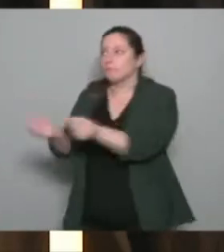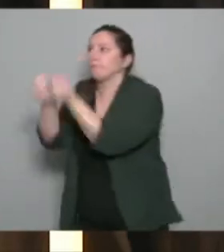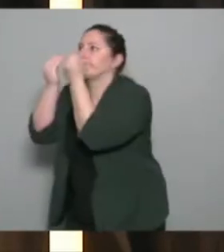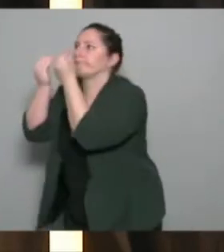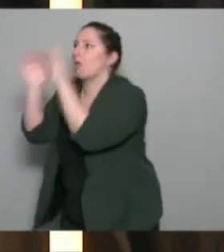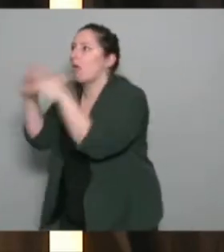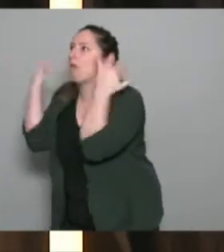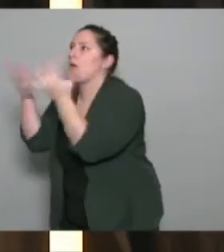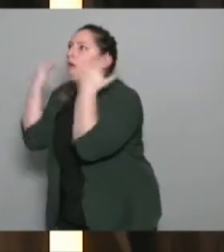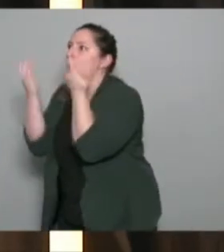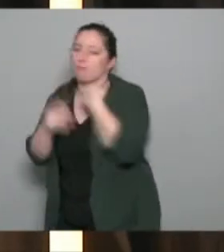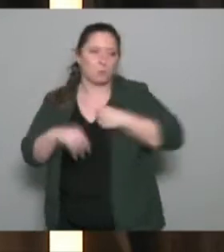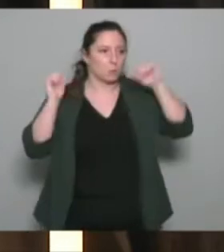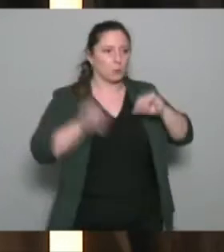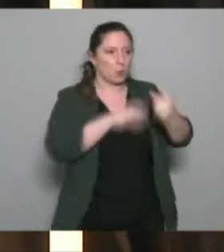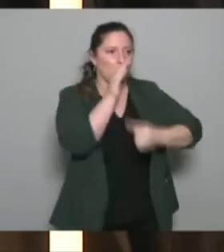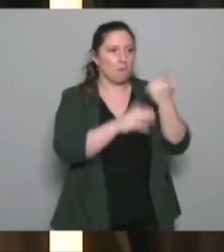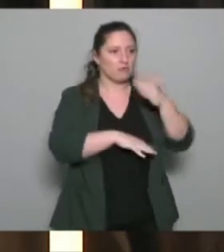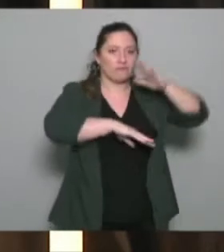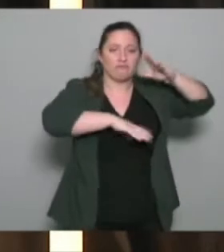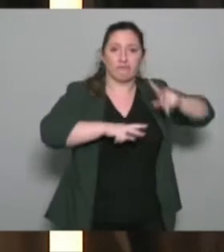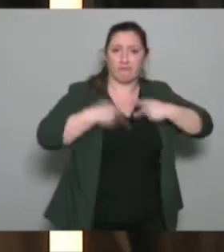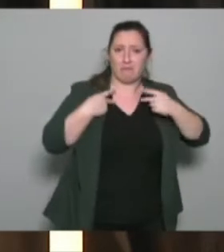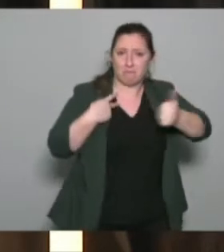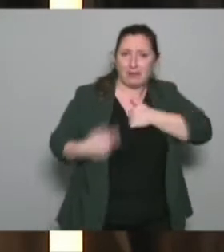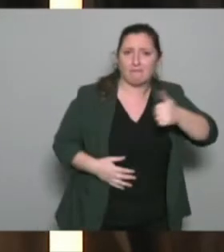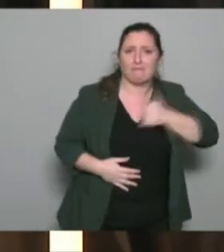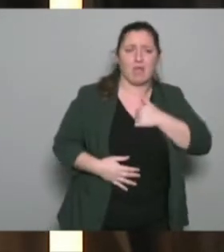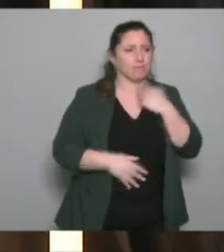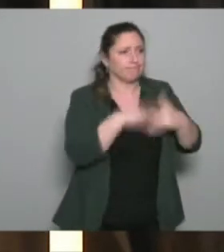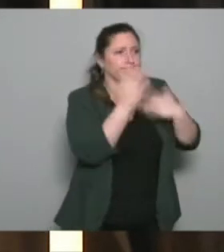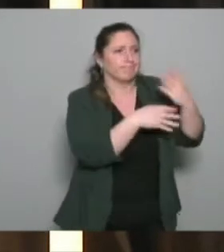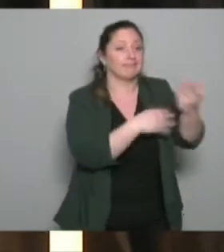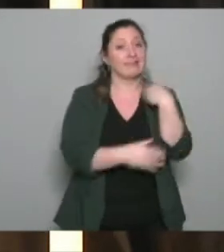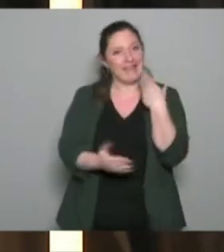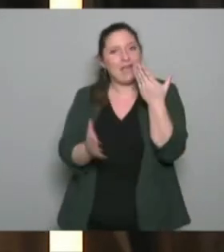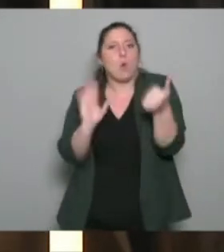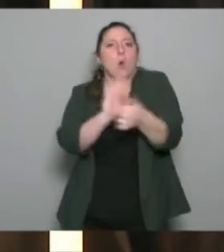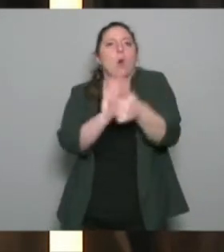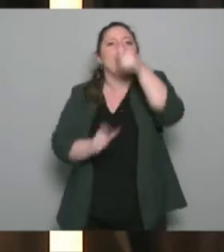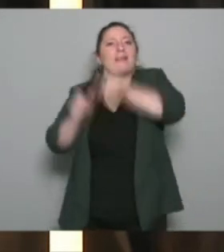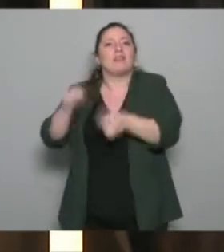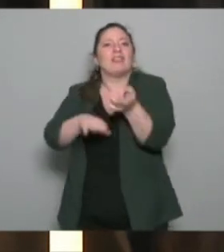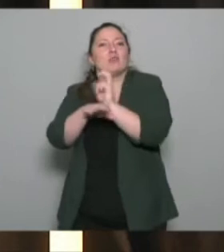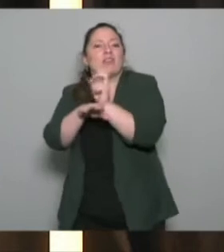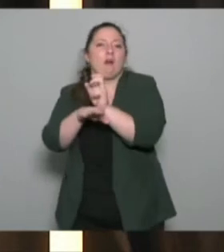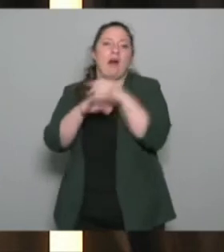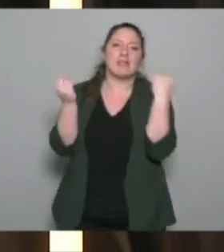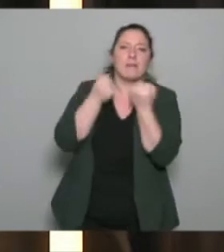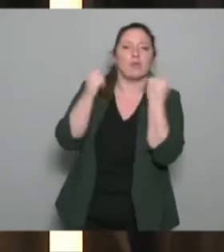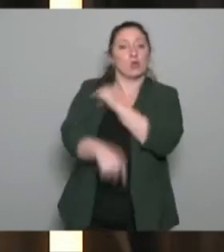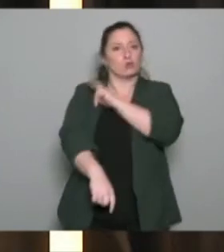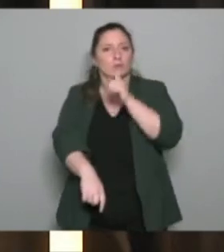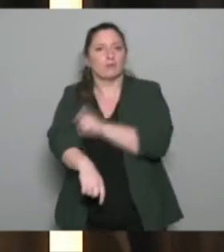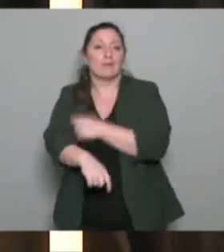c'est nécessaire. Et le rôle de l'éducateur, de l'animateur, de l'acteur de la santé, c'est de pouvoir repérer chez la personne qui vient